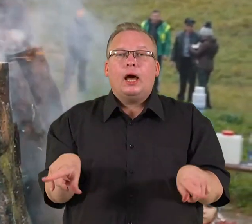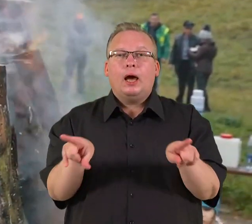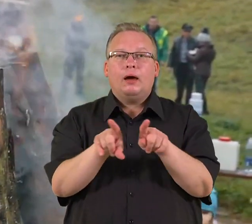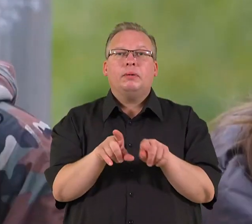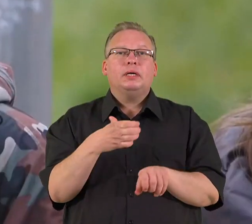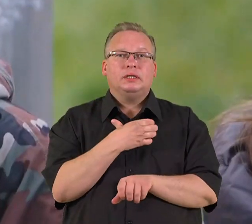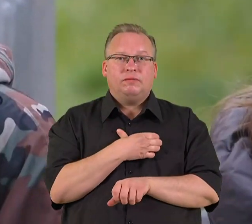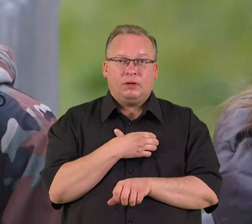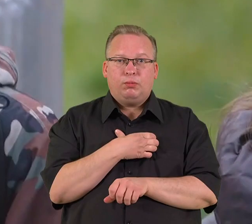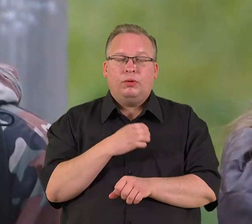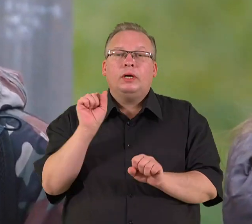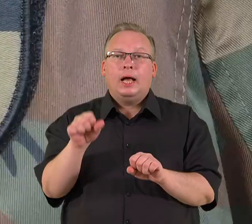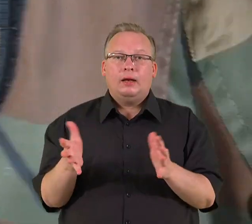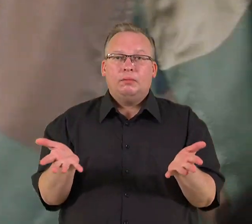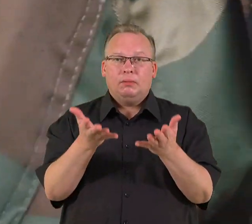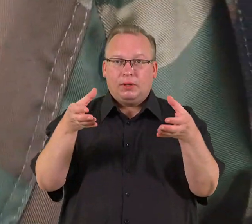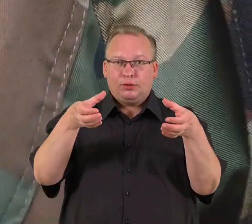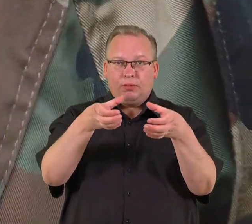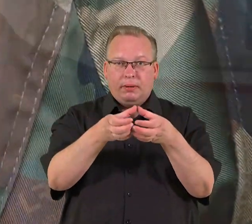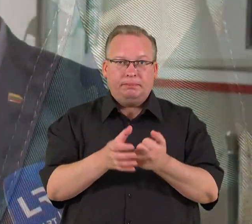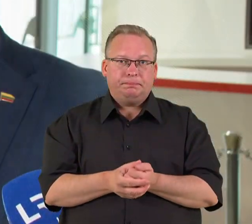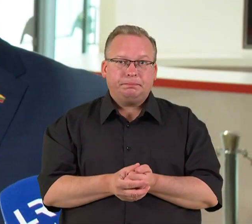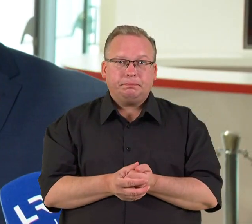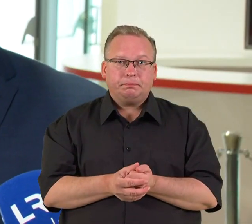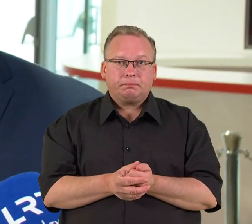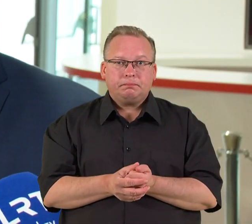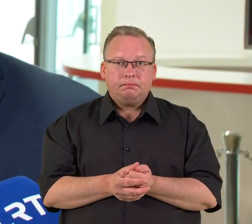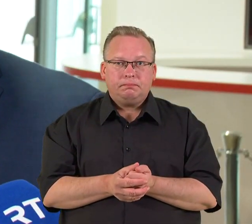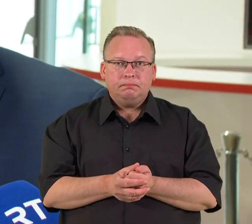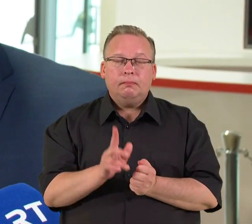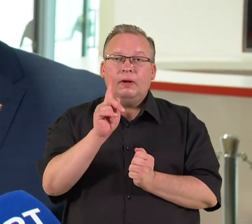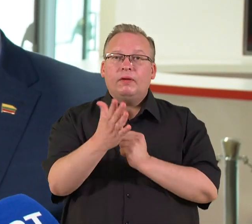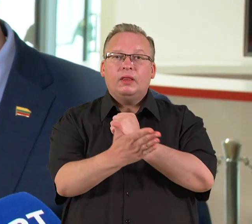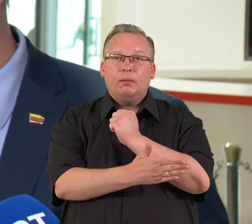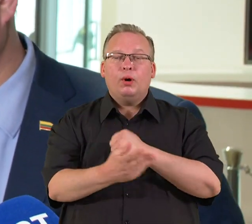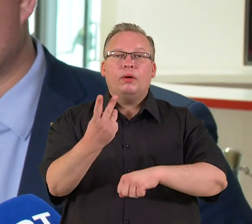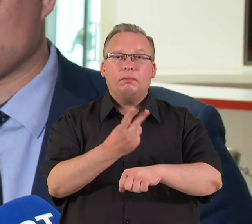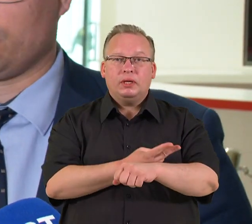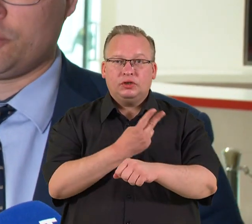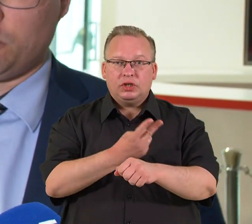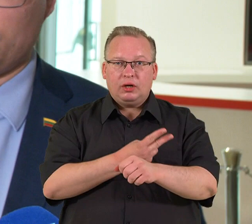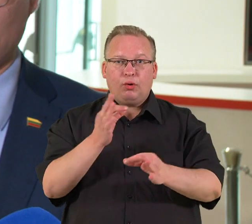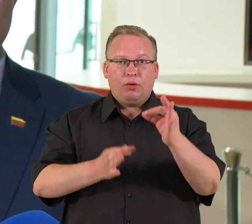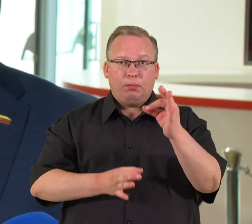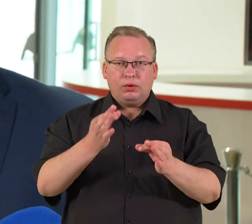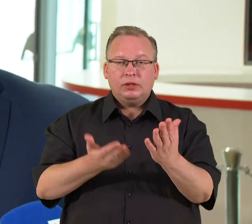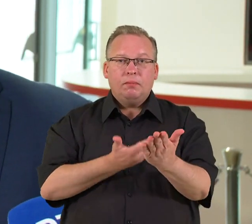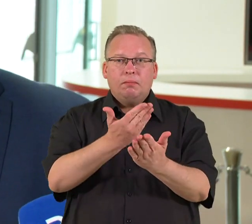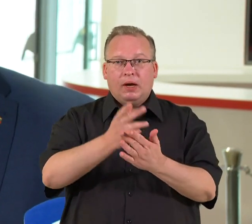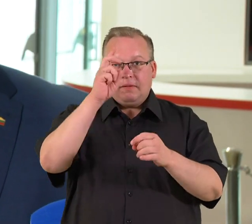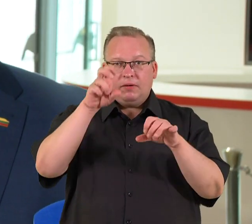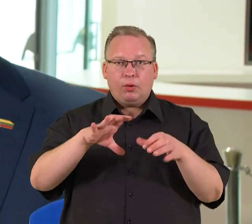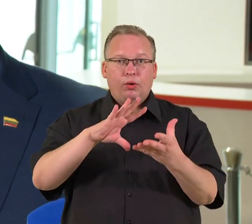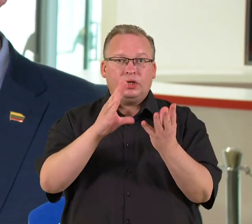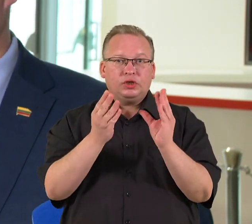labai svarbus piliorius visos organizacijos. Teikimas viename paskutiniųjų birželio posėdžių. Prašo vyriausybės išvados, kadangi tai